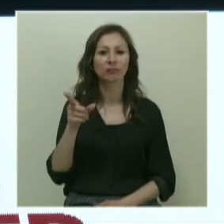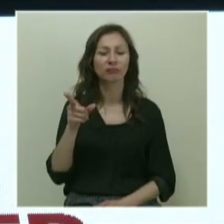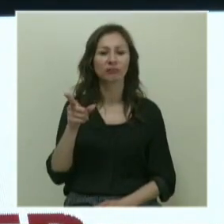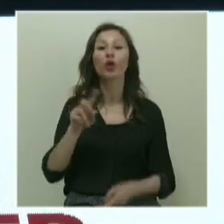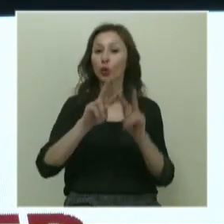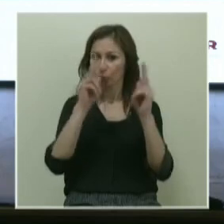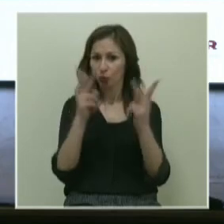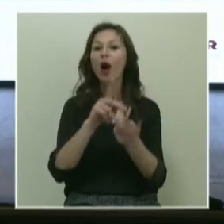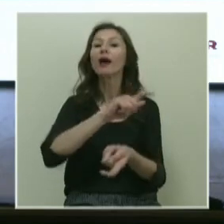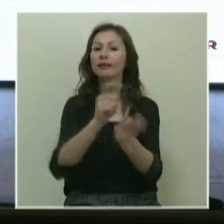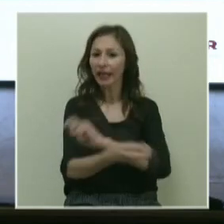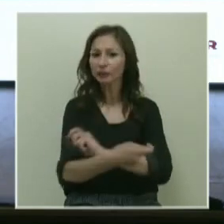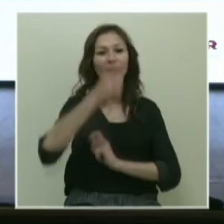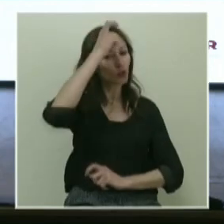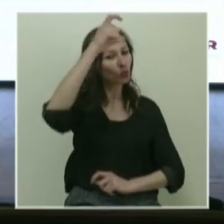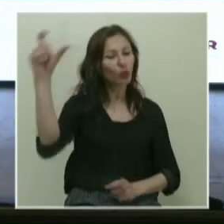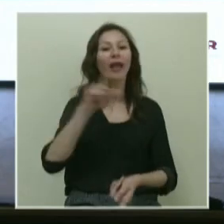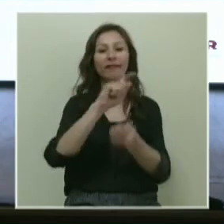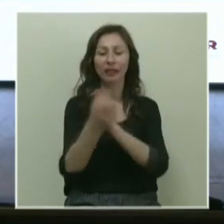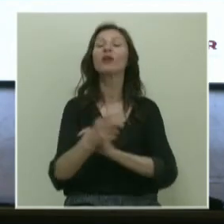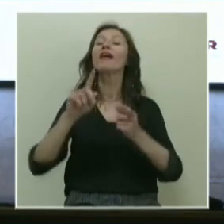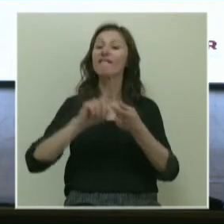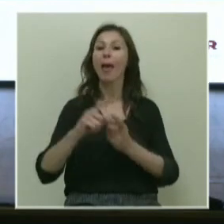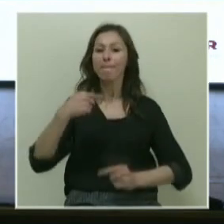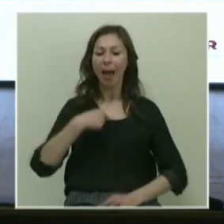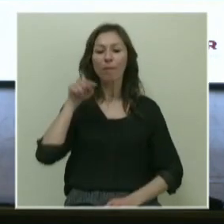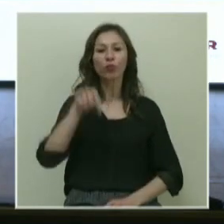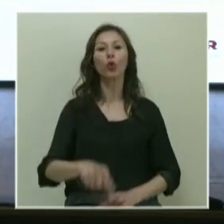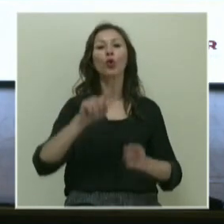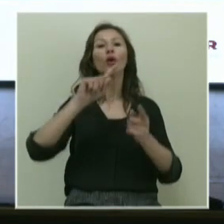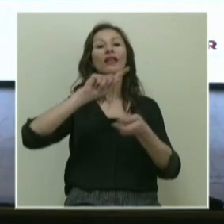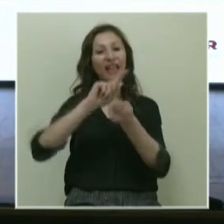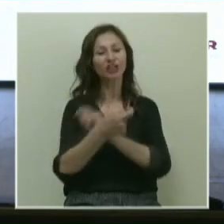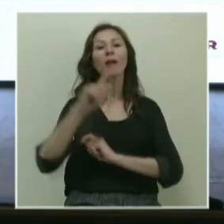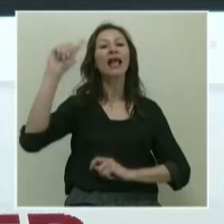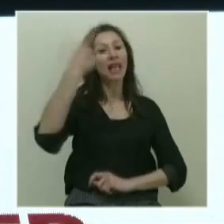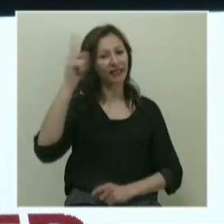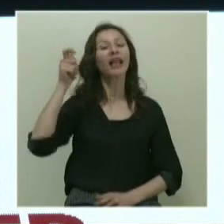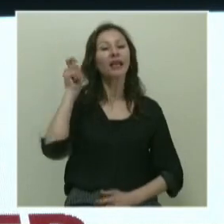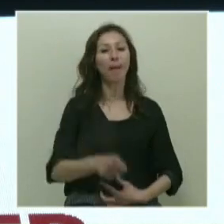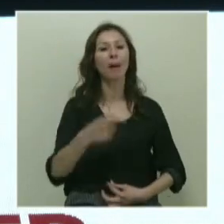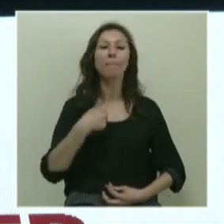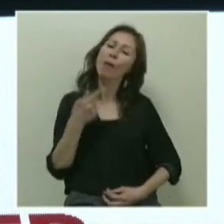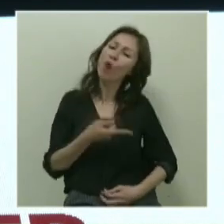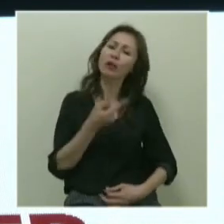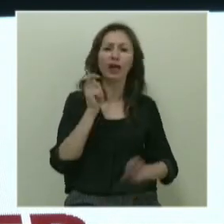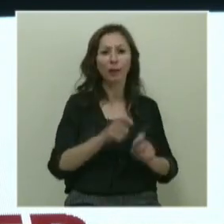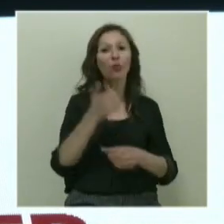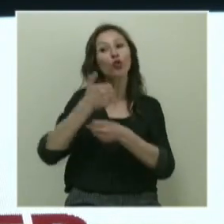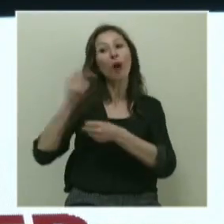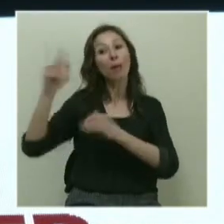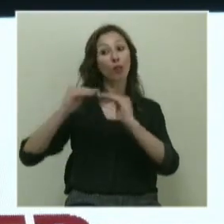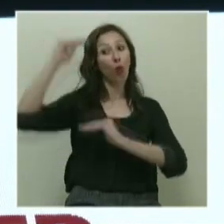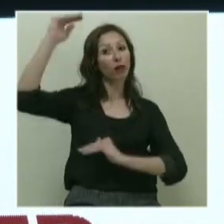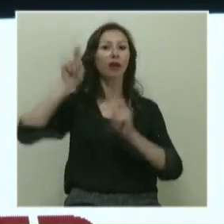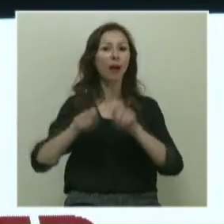Dünya değişmelidir, Türkiye değişmelidir ve ben bu değişime liderlik ederim. Ben bu kadar ederim, Güven Bey bu kadar